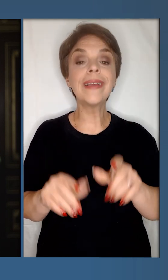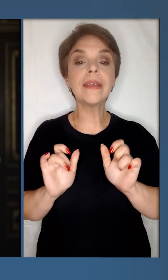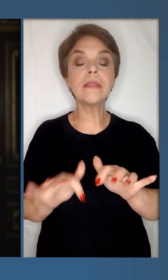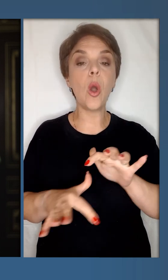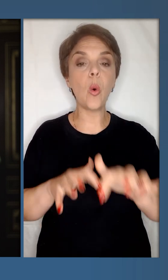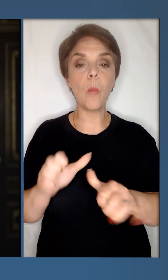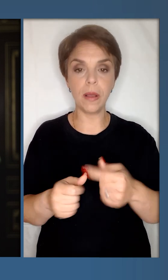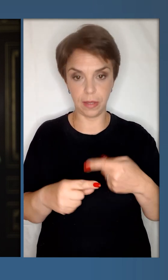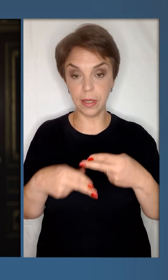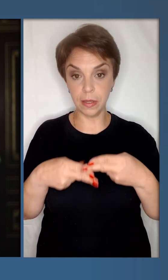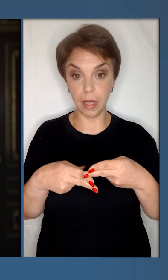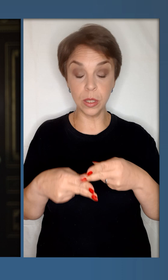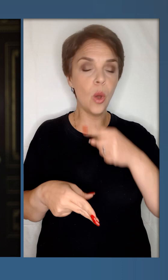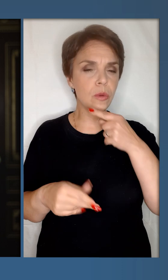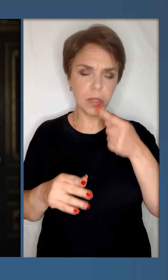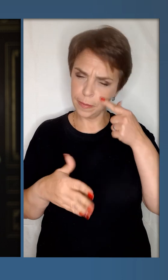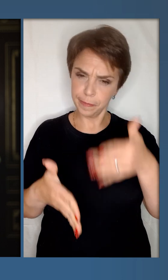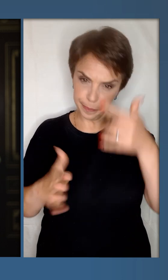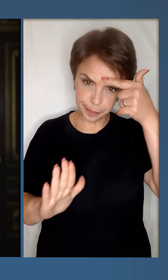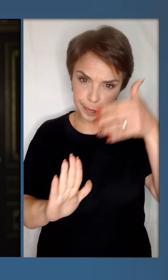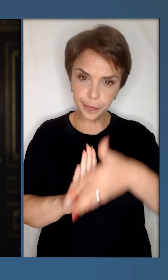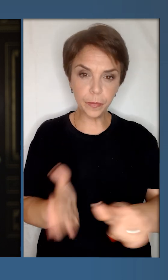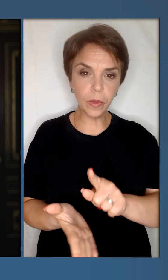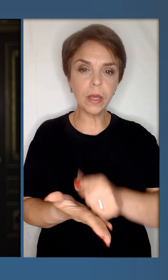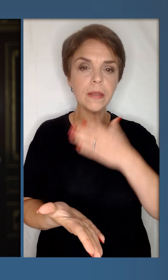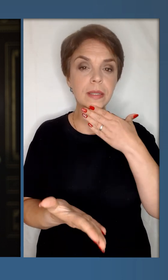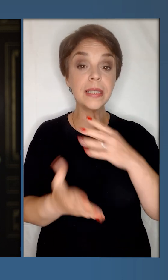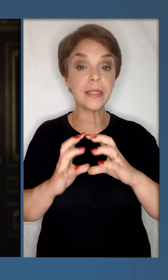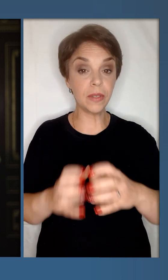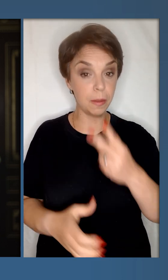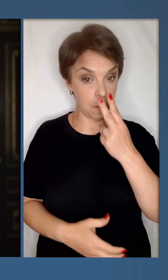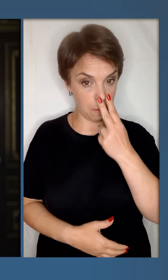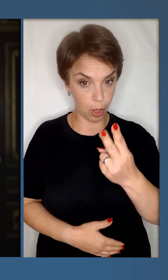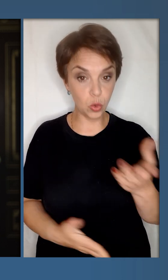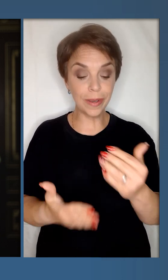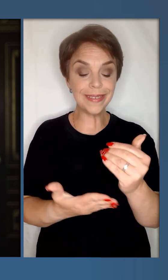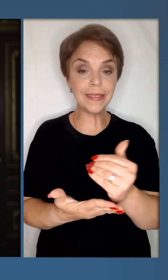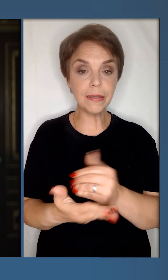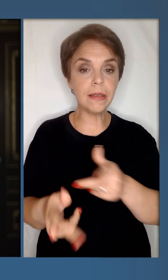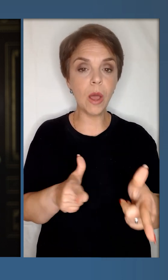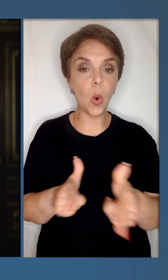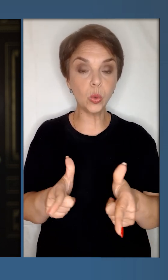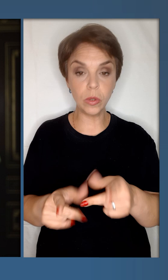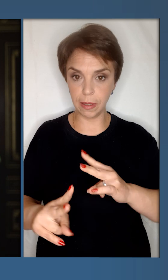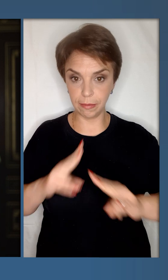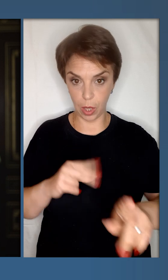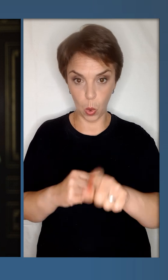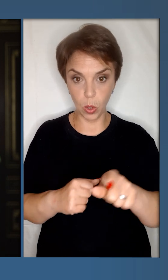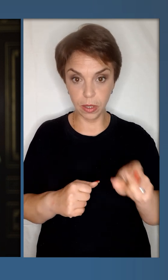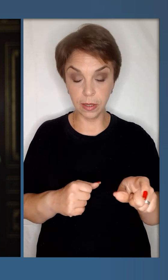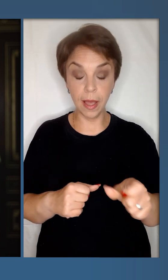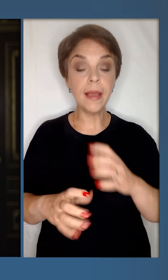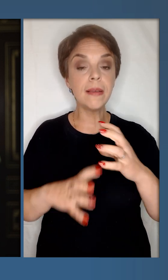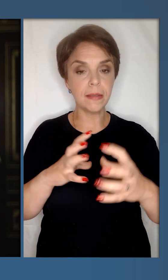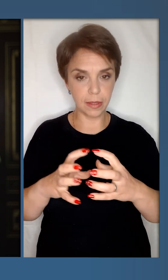окупантів на станції. Росія повинна чітко усвідомлювати. Світ бачить, до яких сценаріїв готуються терористи.